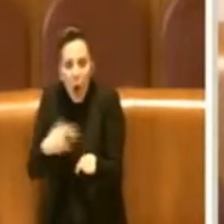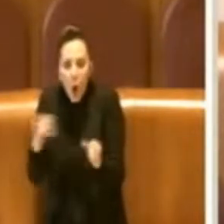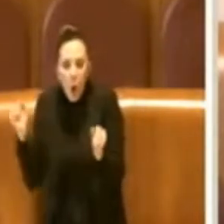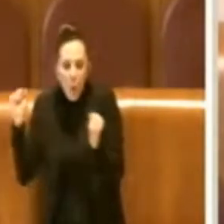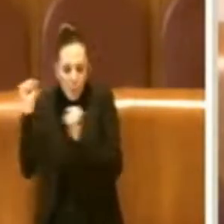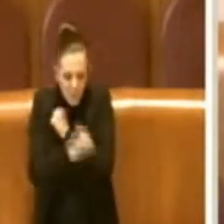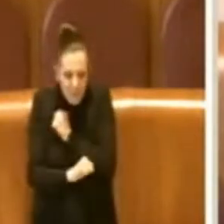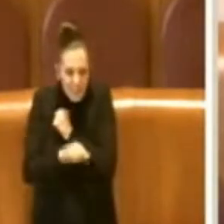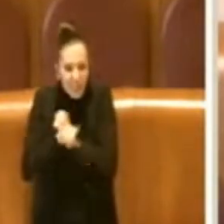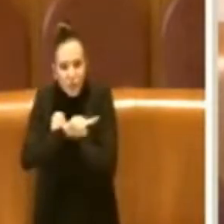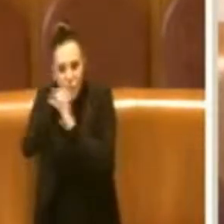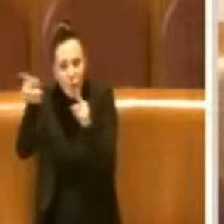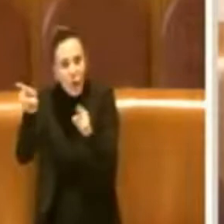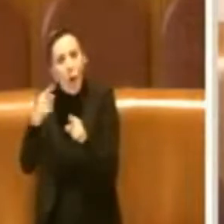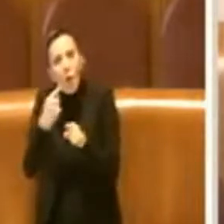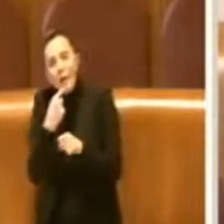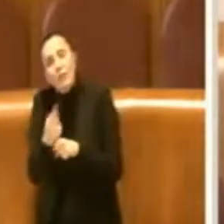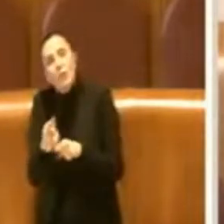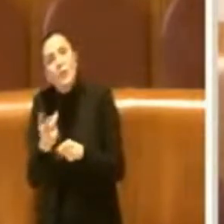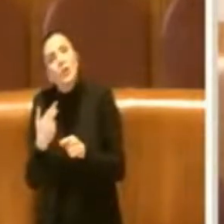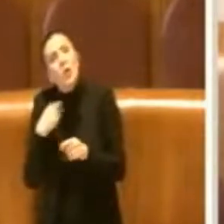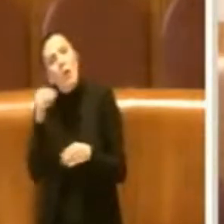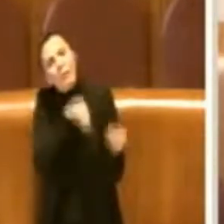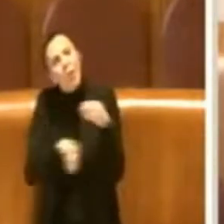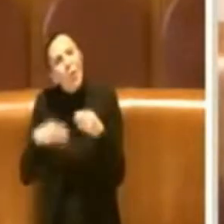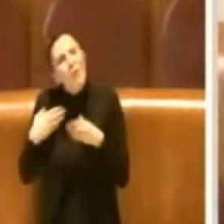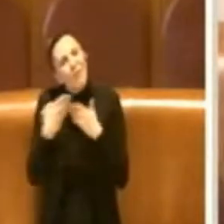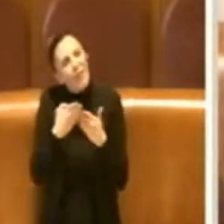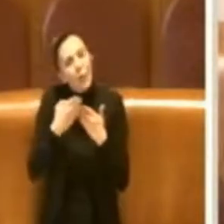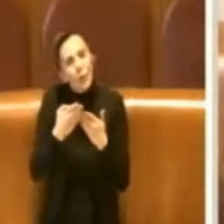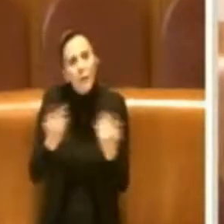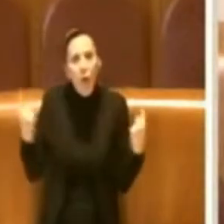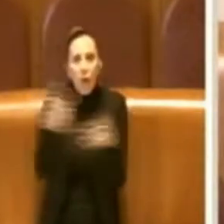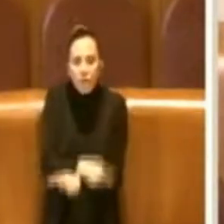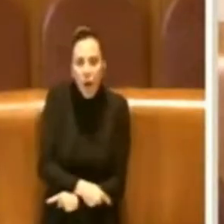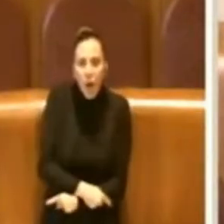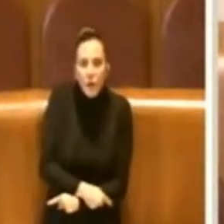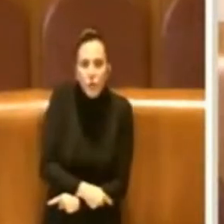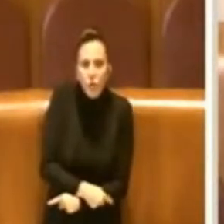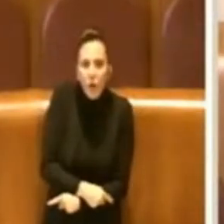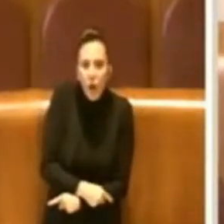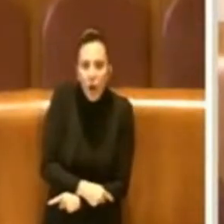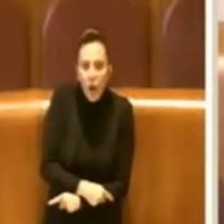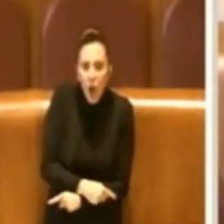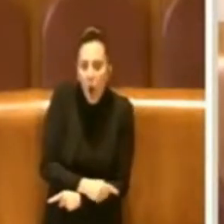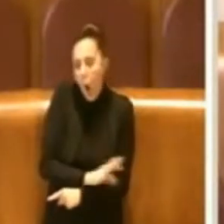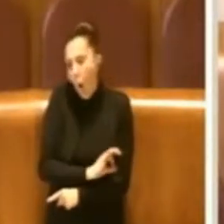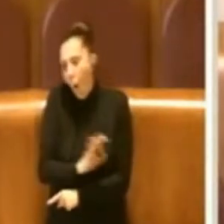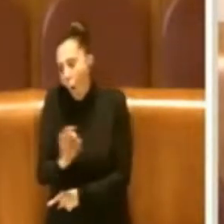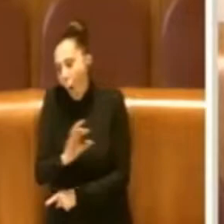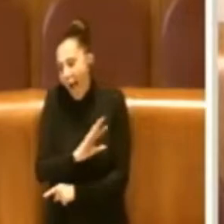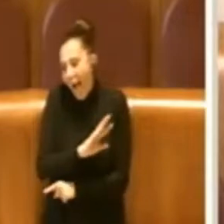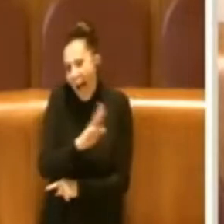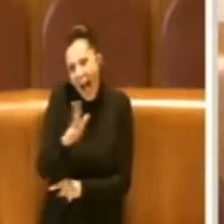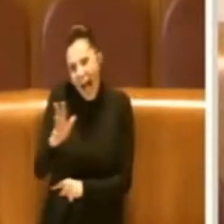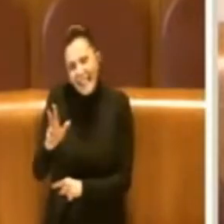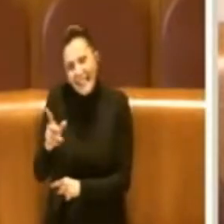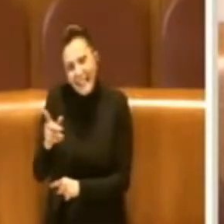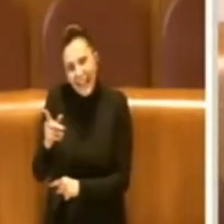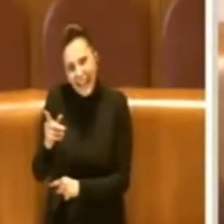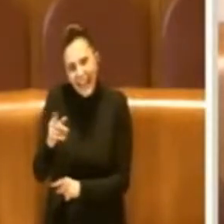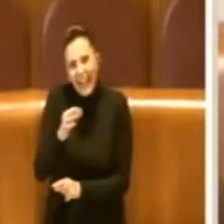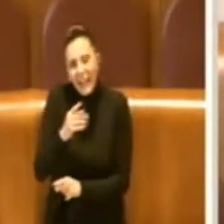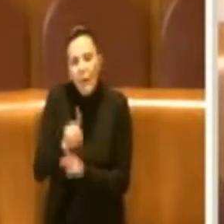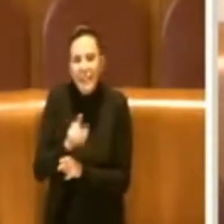esposti dicendo che avrebbero votato favorevolmente la delibera o d'altre indicazioni di voto. Poi